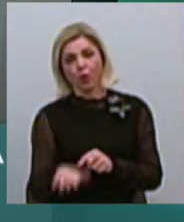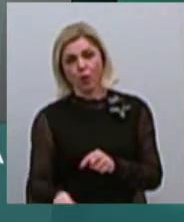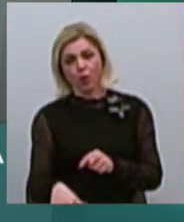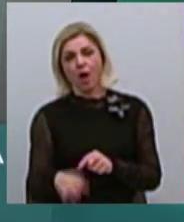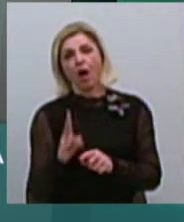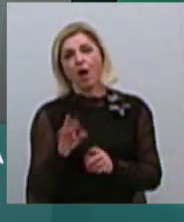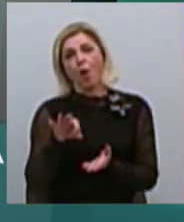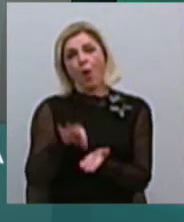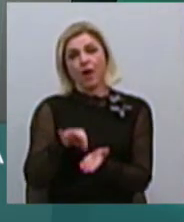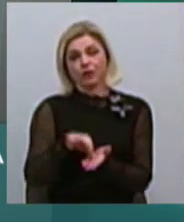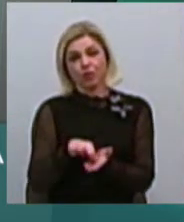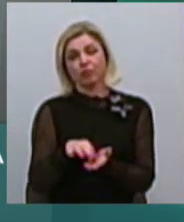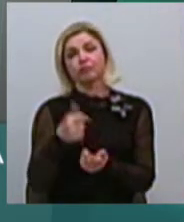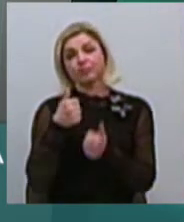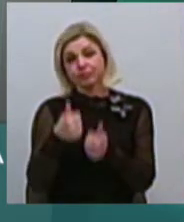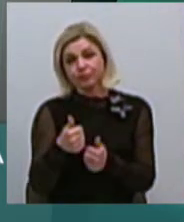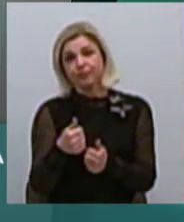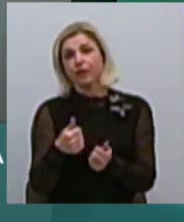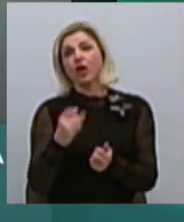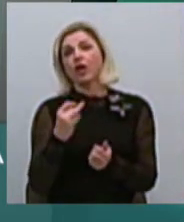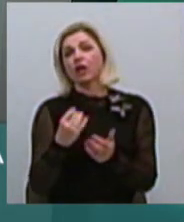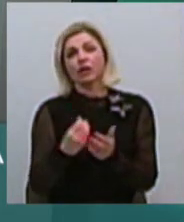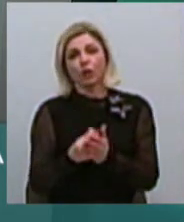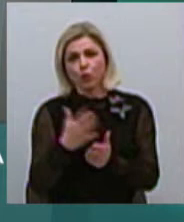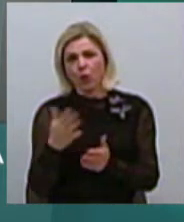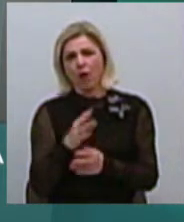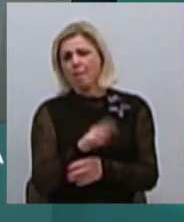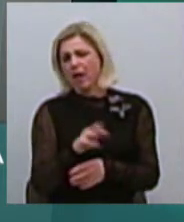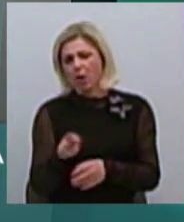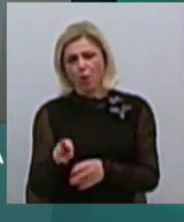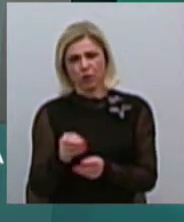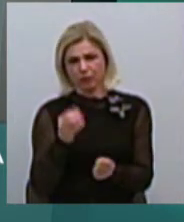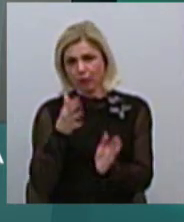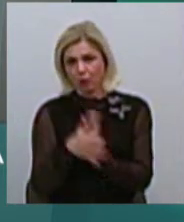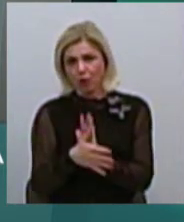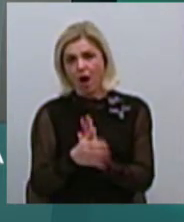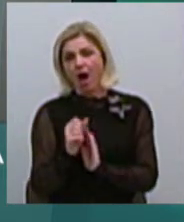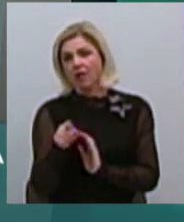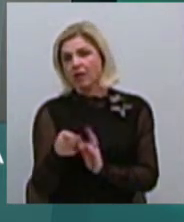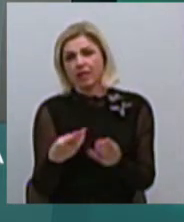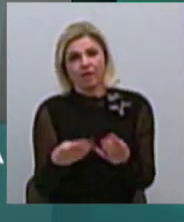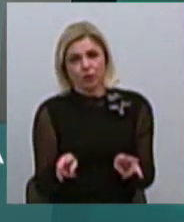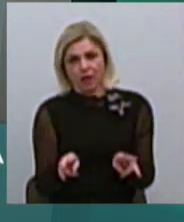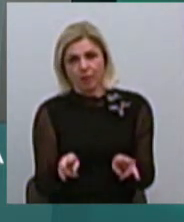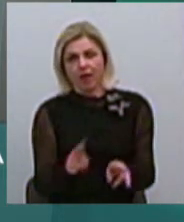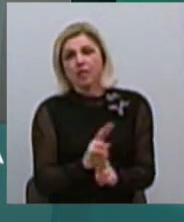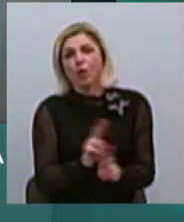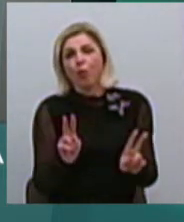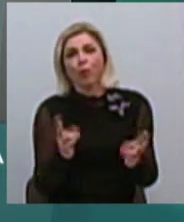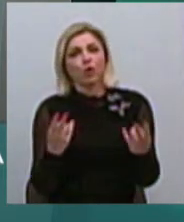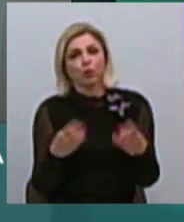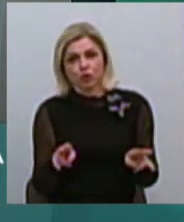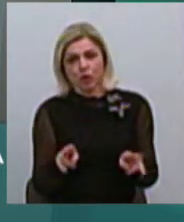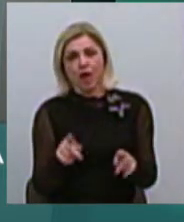Вроде бы і класна вещь, і дорого, і нескільки мільйонів вбухали, да, а вона не востребована. Вона никому не нужна. І таких